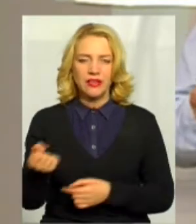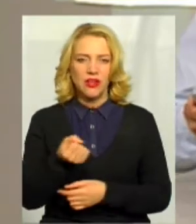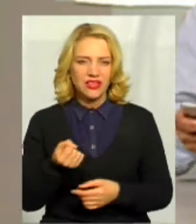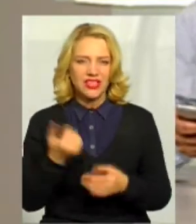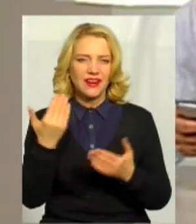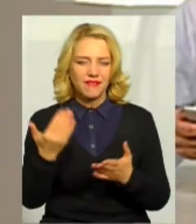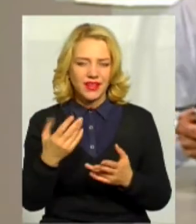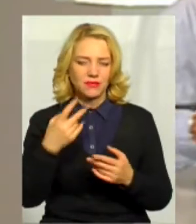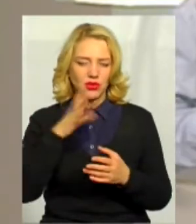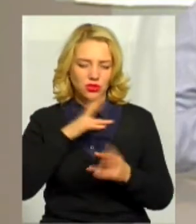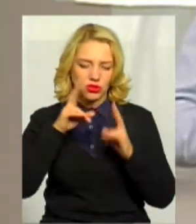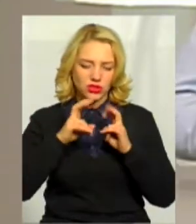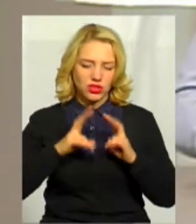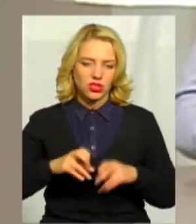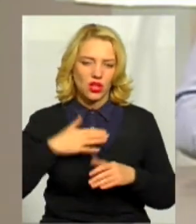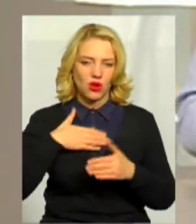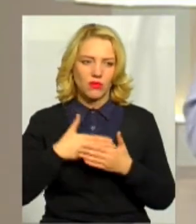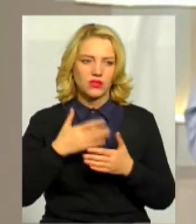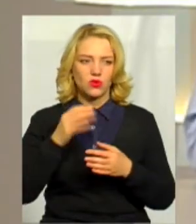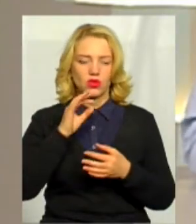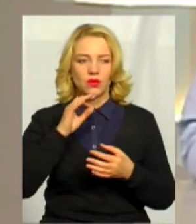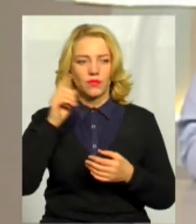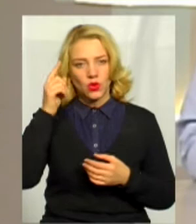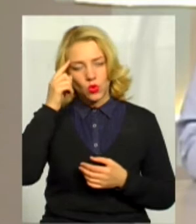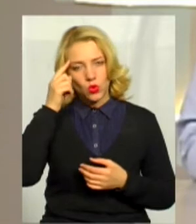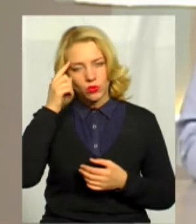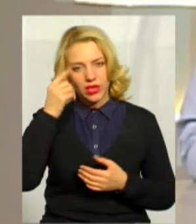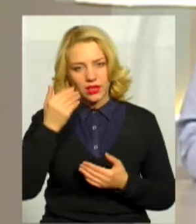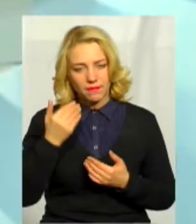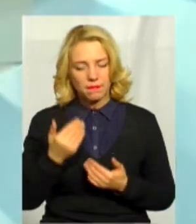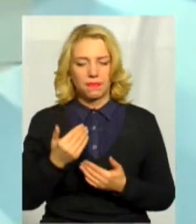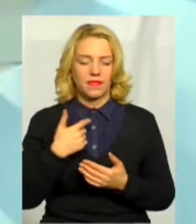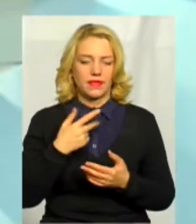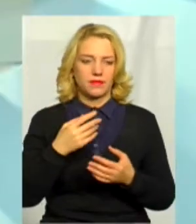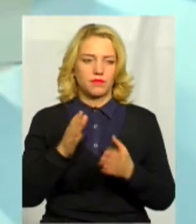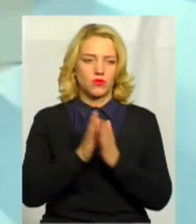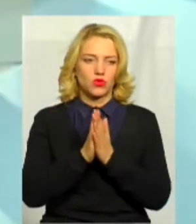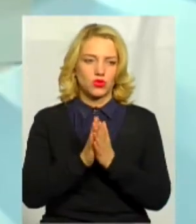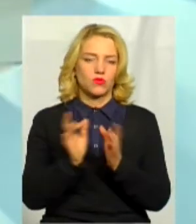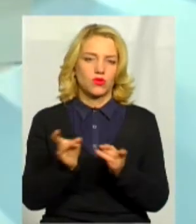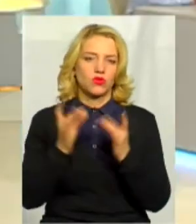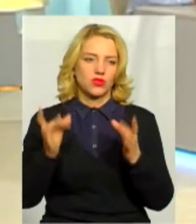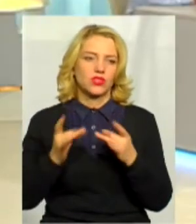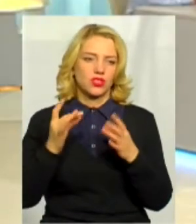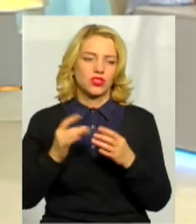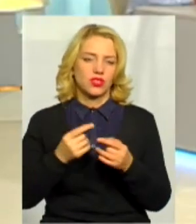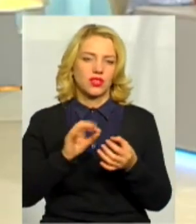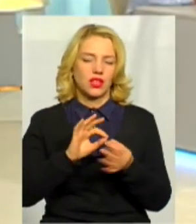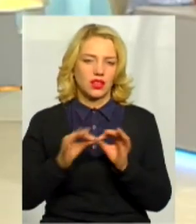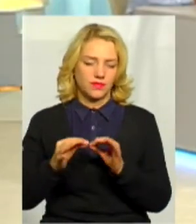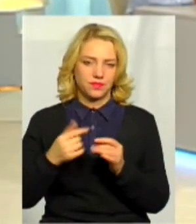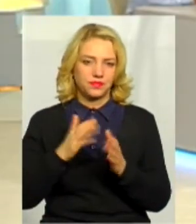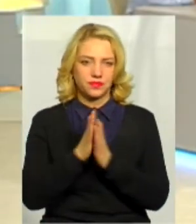дослідження громадської думки. Розкажіть детальніше про це. Ну, в нас немало, небагато. Ось таке